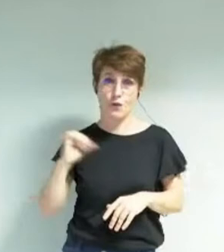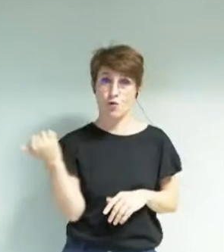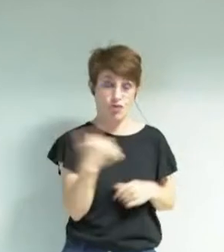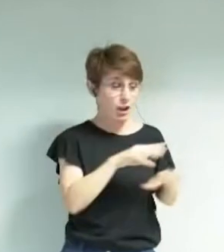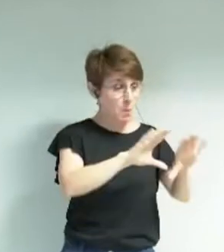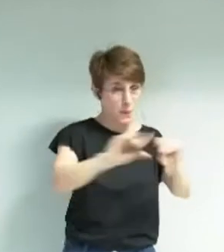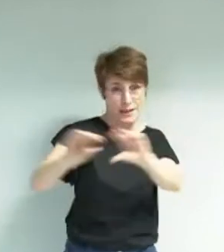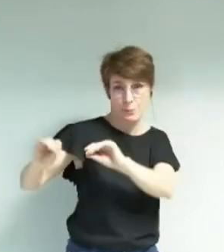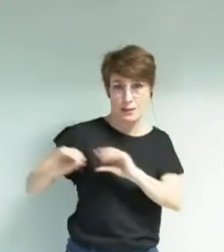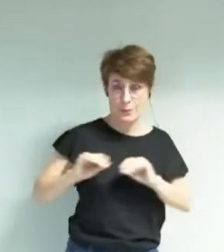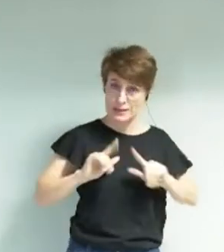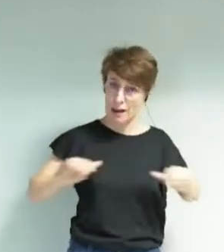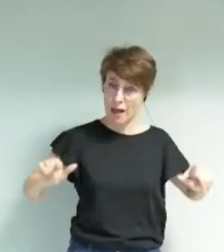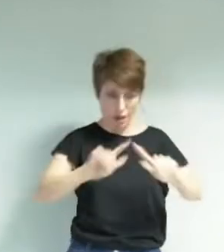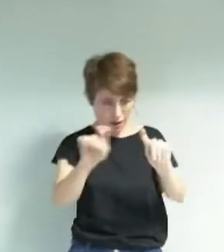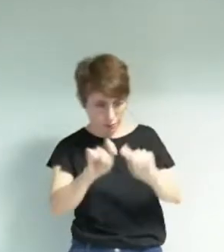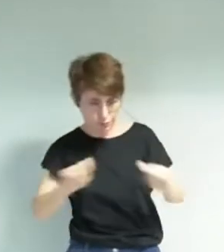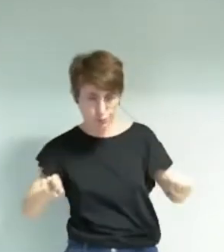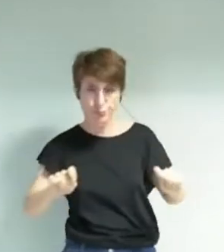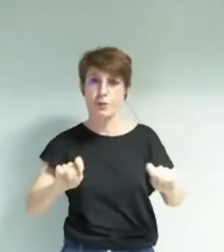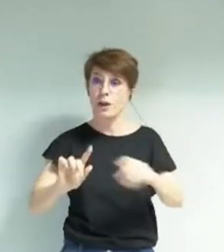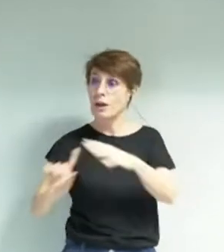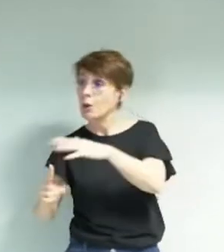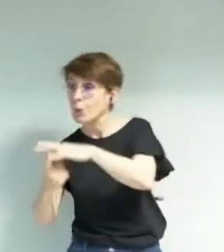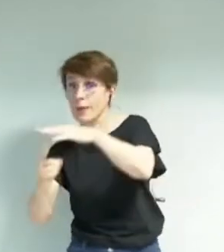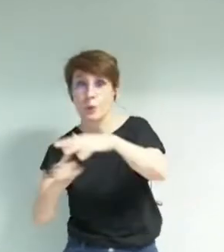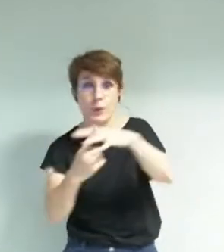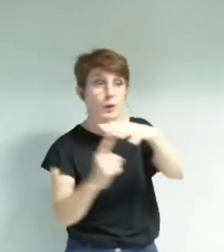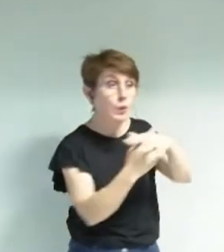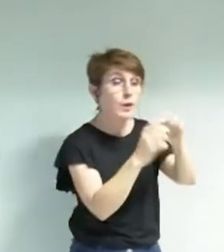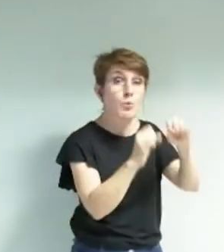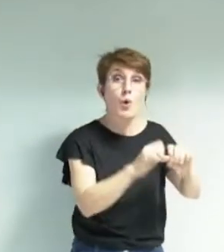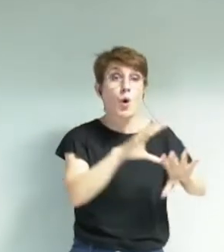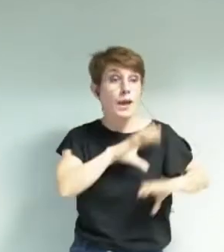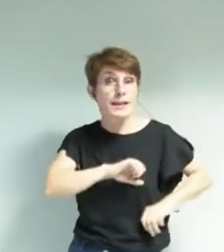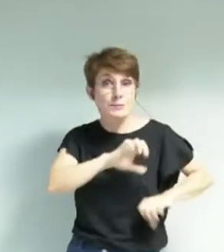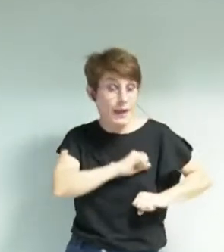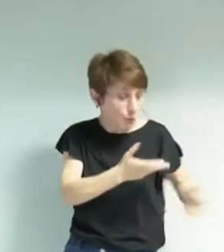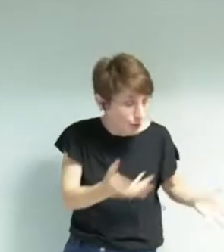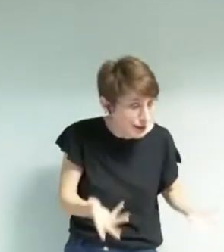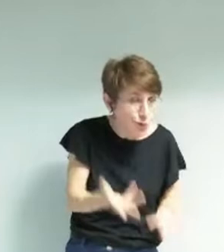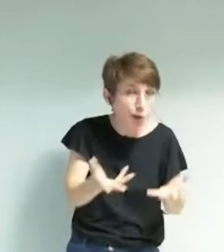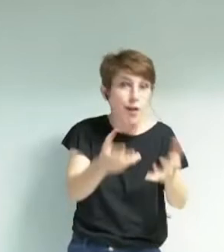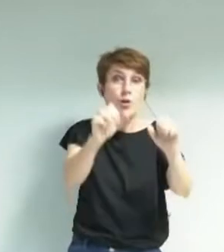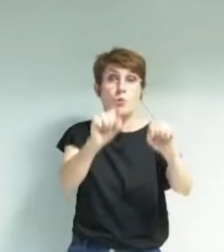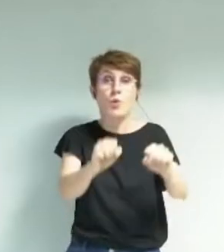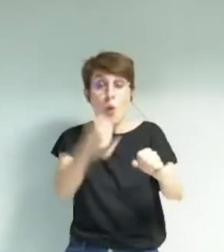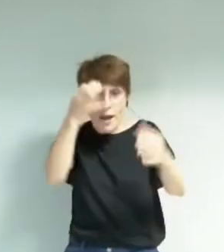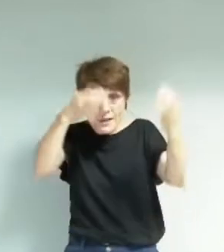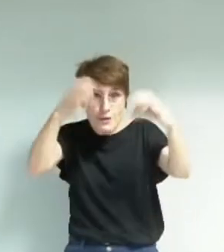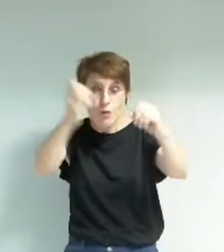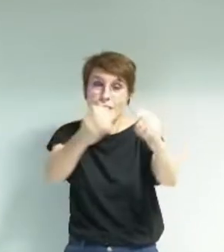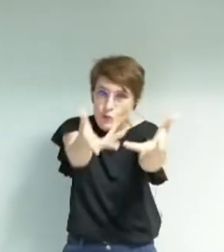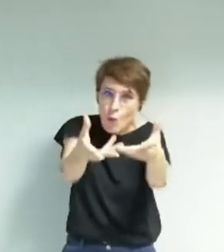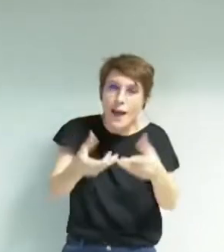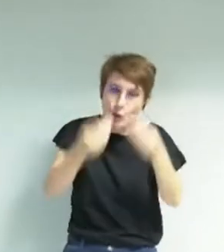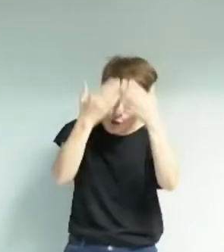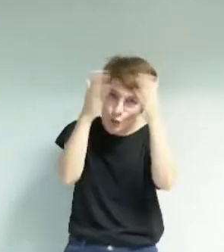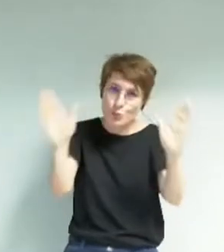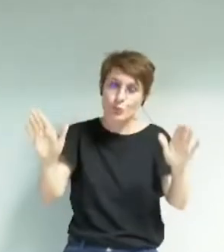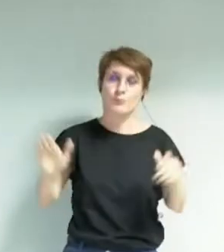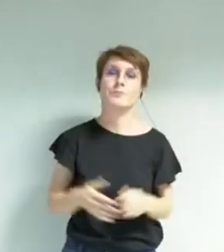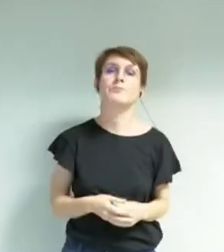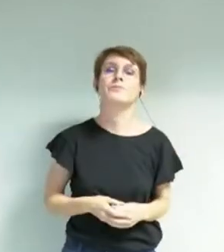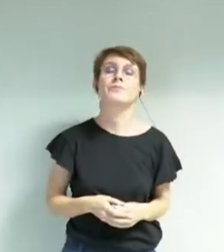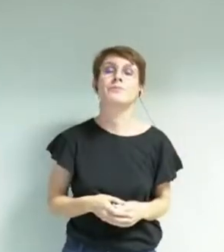favoriser l'émergence, laisser le champ ouvert à l'expérimentation et assurer de pouvoir accueillir l'innovation. C'est le sens